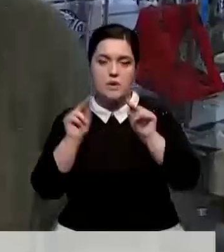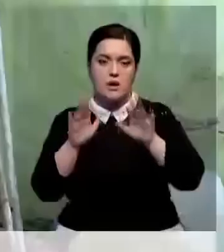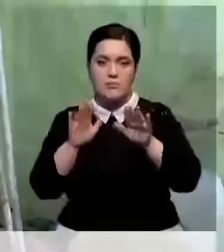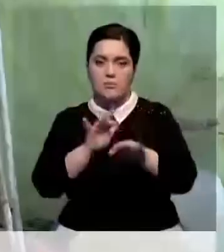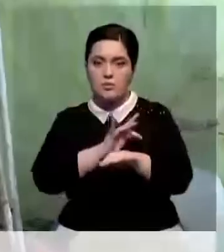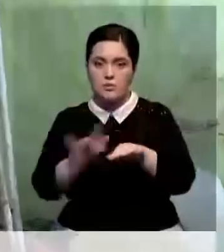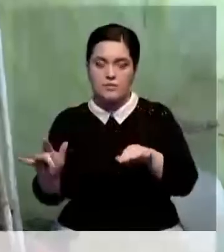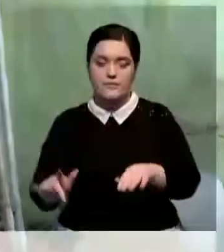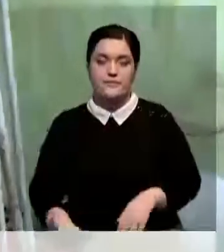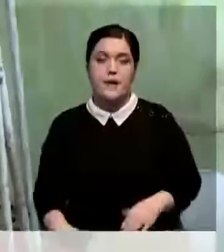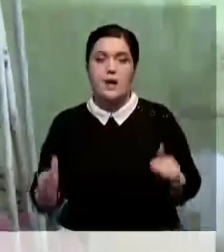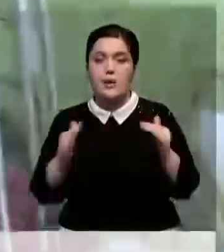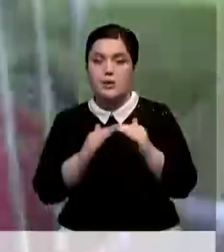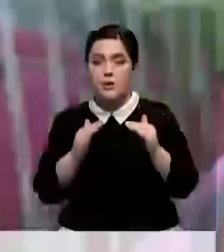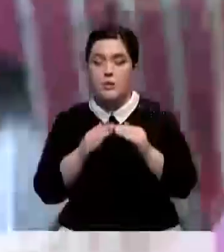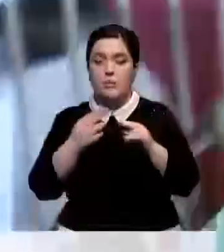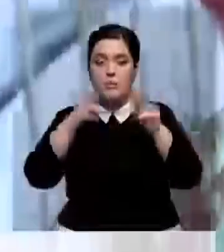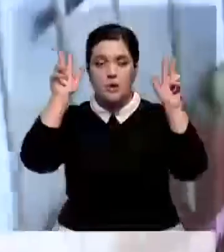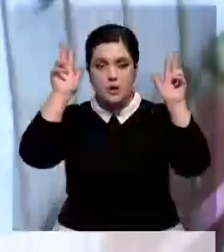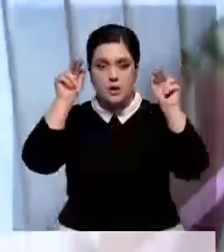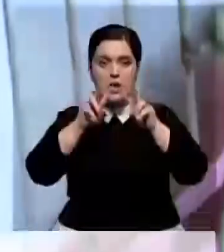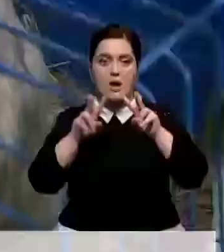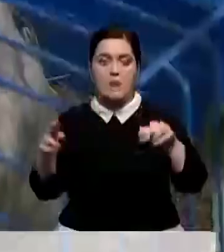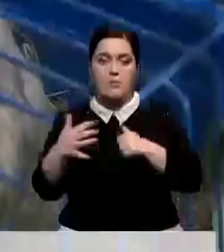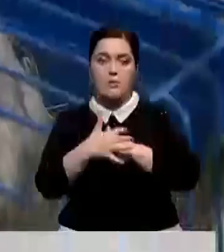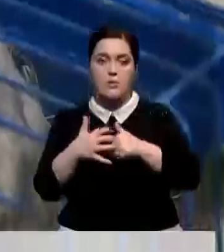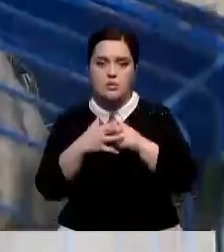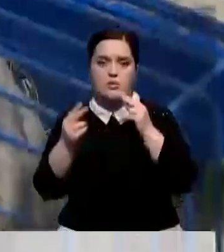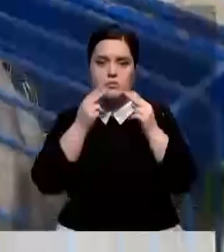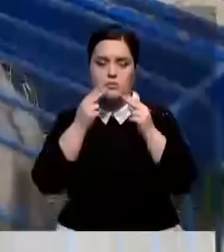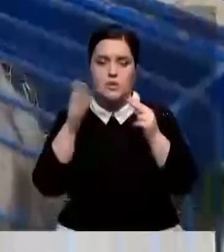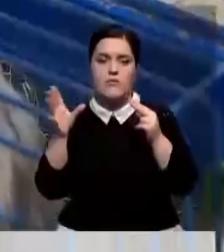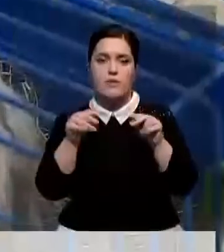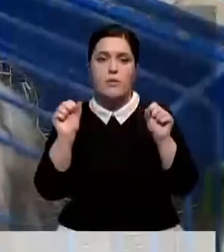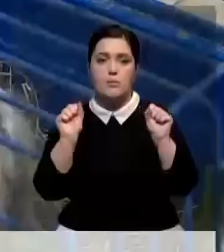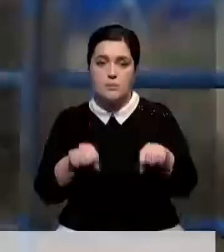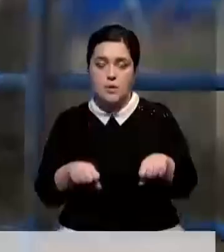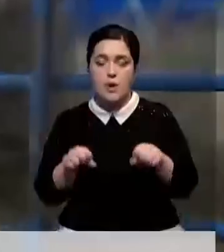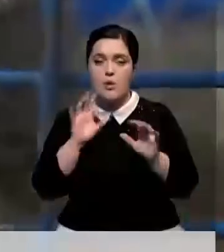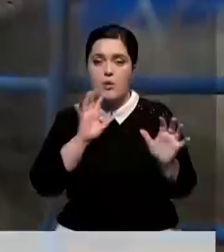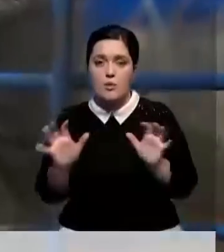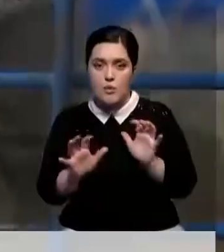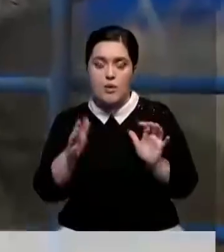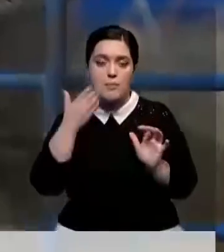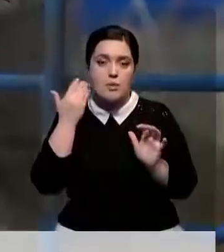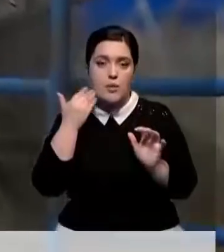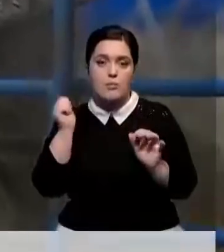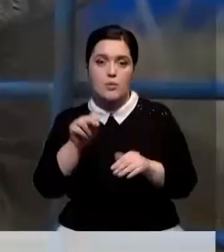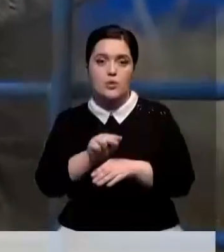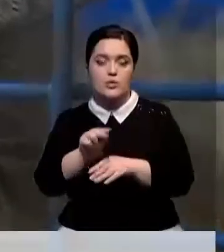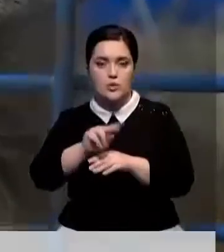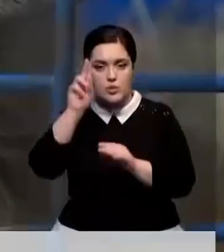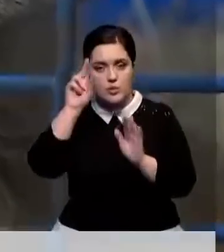кроликов. В доме декоративный кролик ведет себя почти как кошка. В еде неприхотлив, в уходе прост. Его можно даже приучить к лотку.